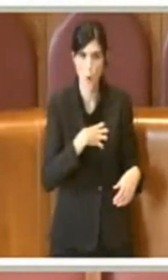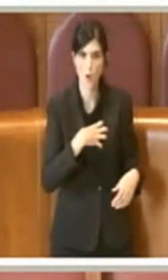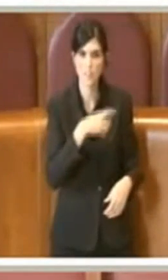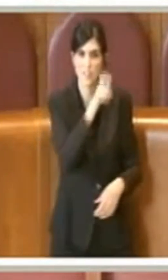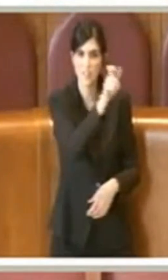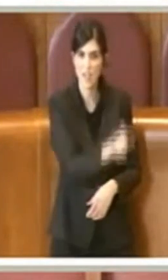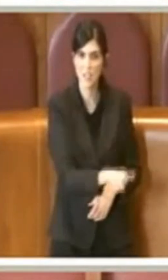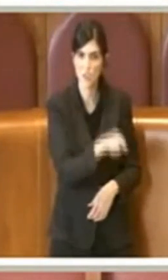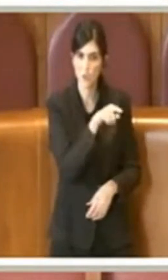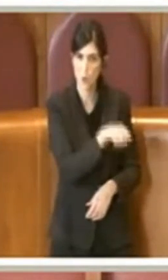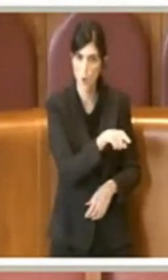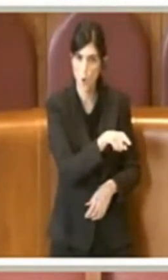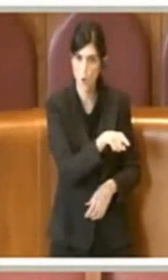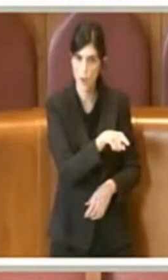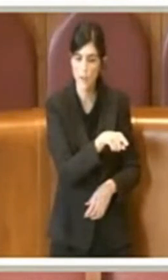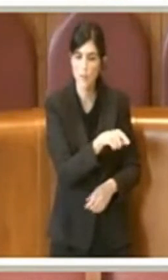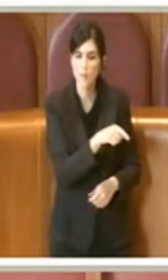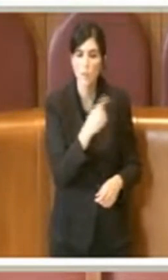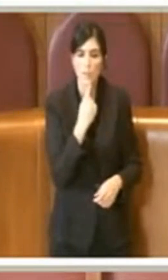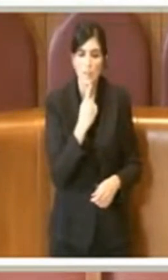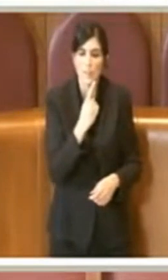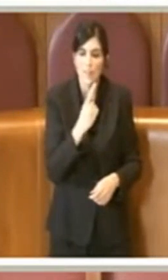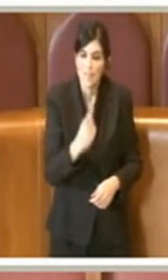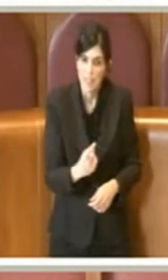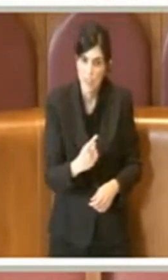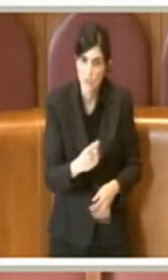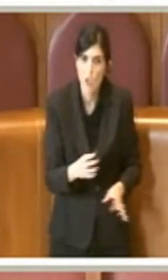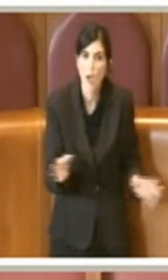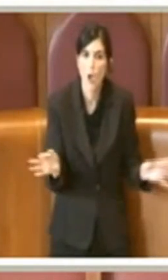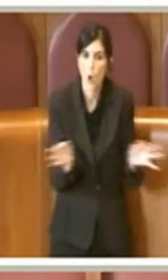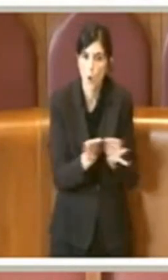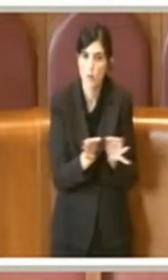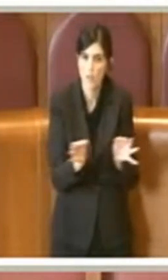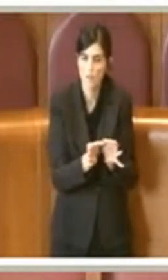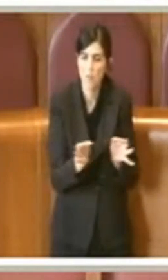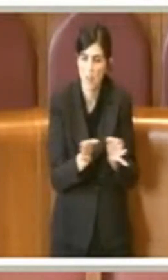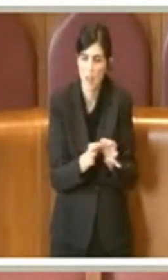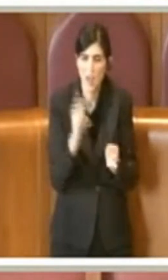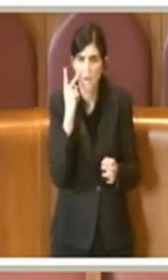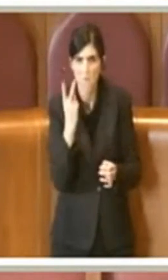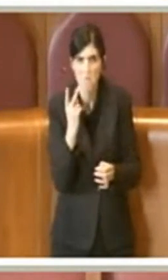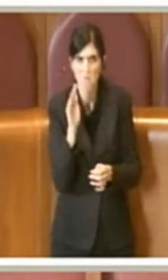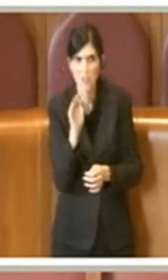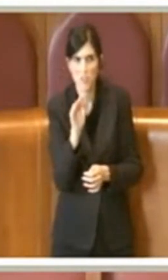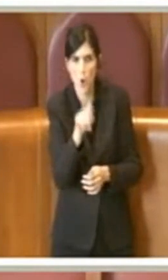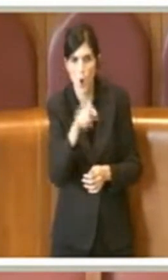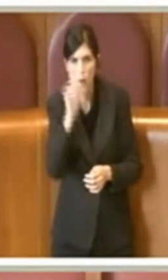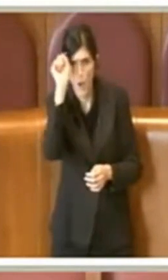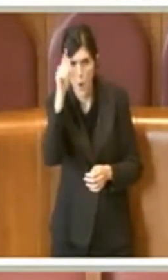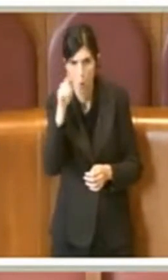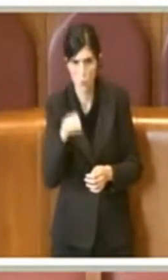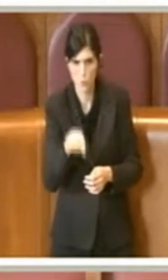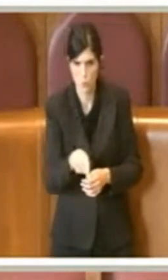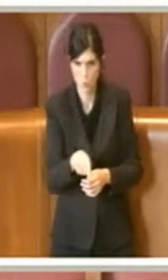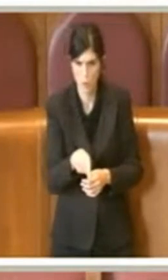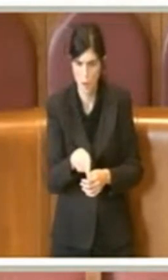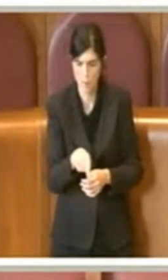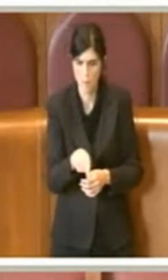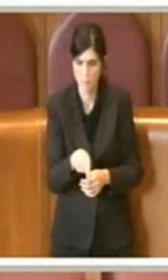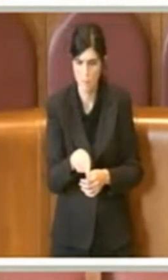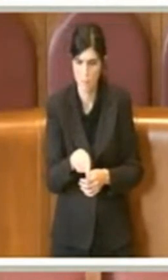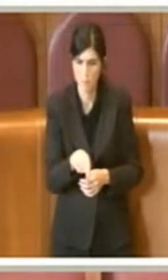non si risparmia nel dire che condivide questa visione della cultura. E infatti, così come